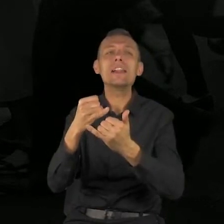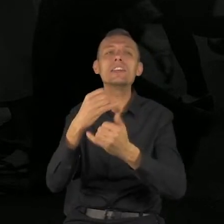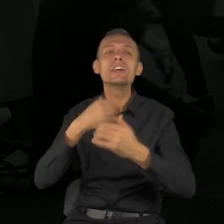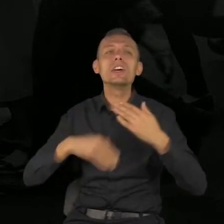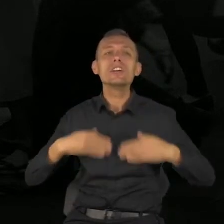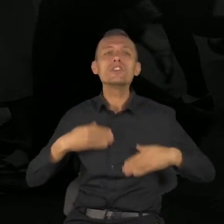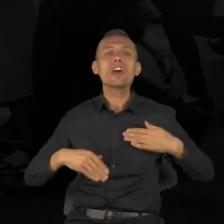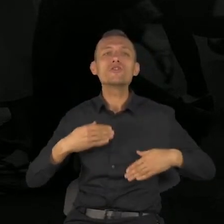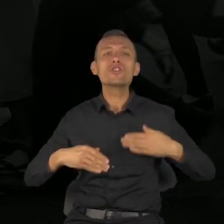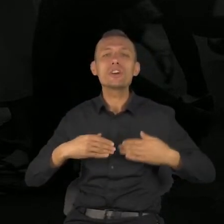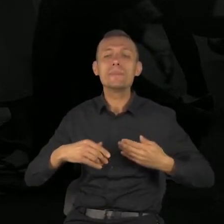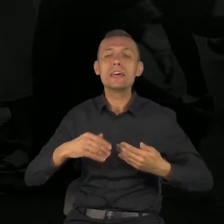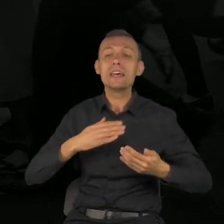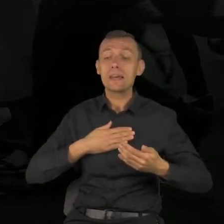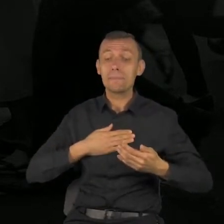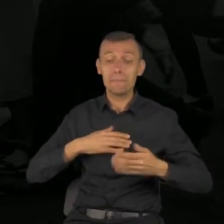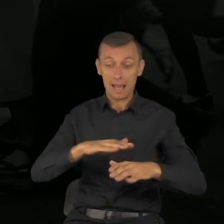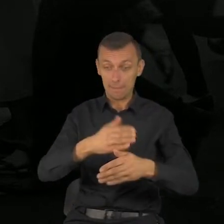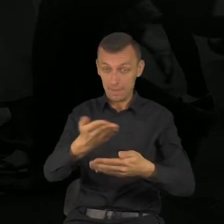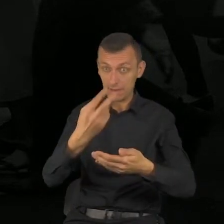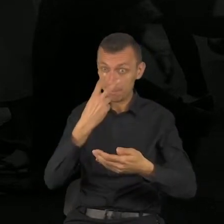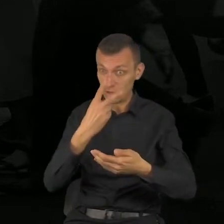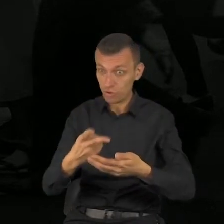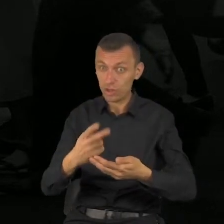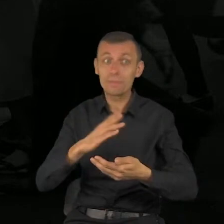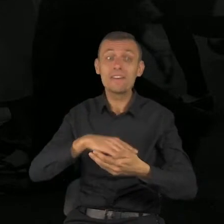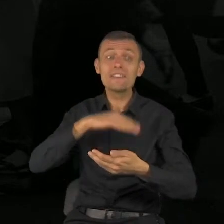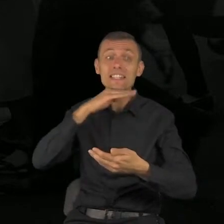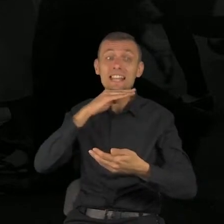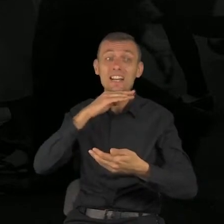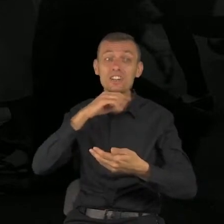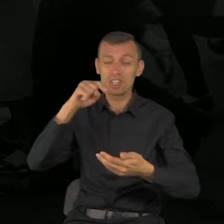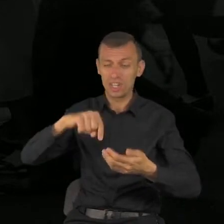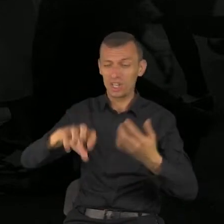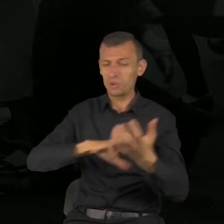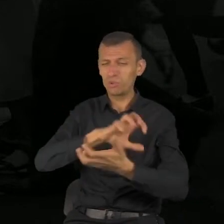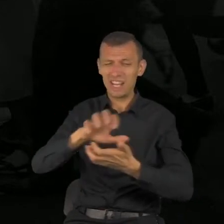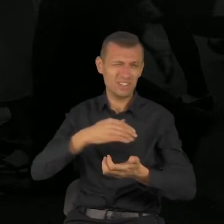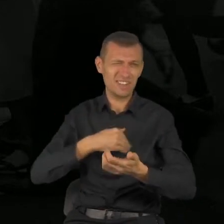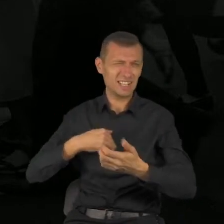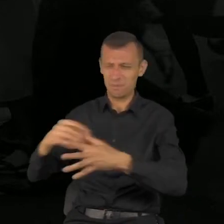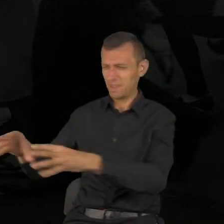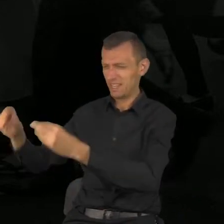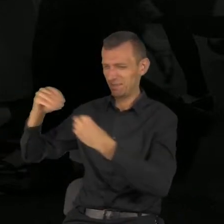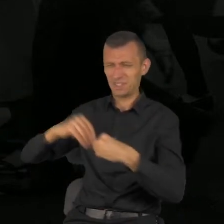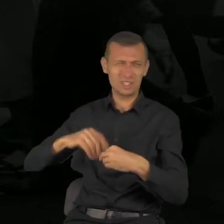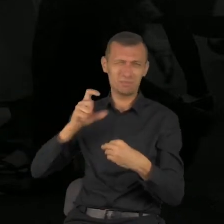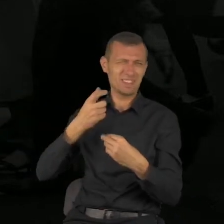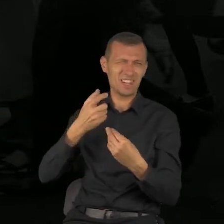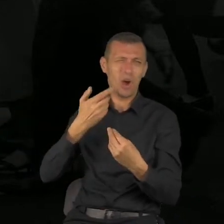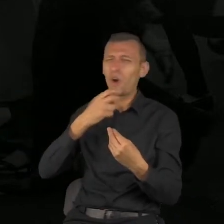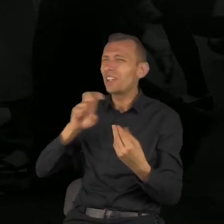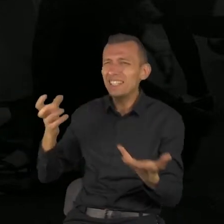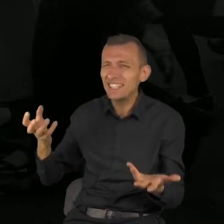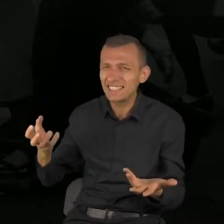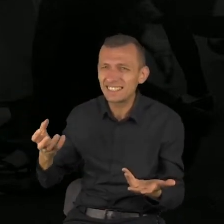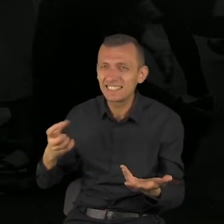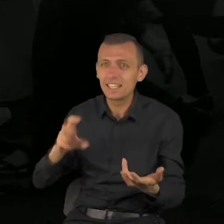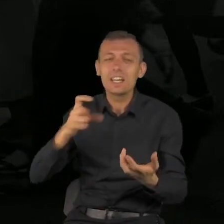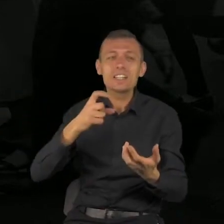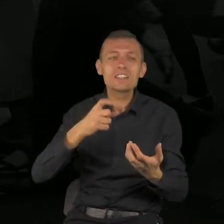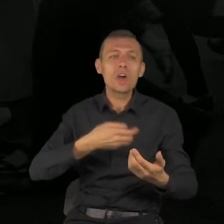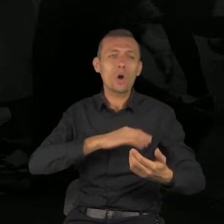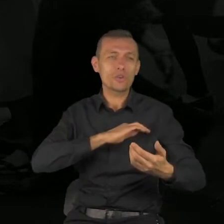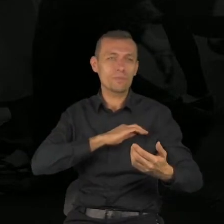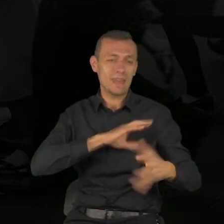Ponieważ nic na świat nie przynieśliśmy, nic z tego świata wziąć nie możemy, więc jeśli mamy żywność i odzież,